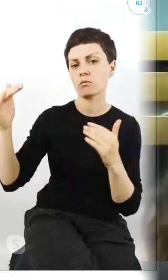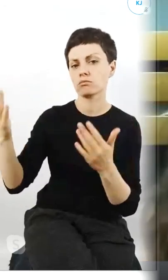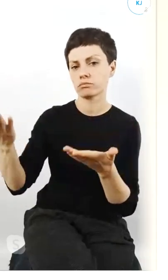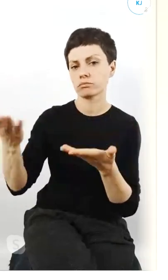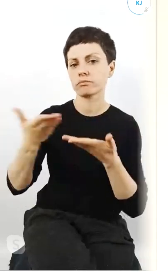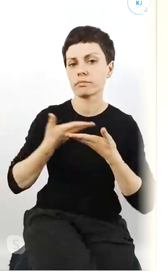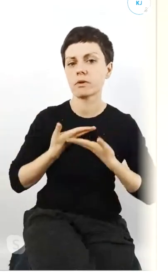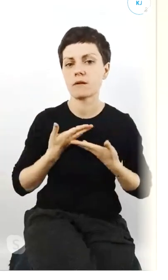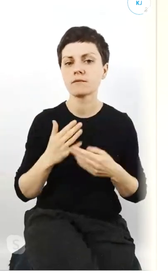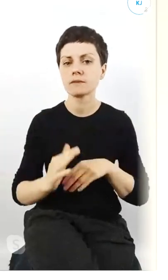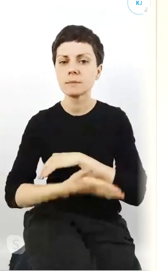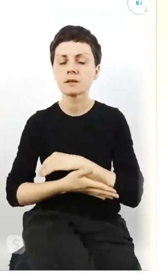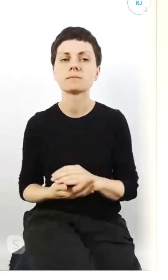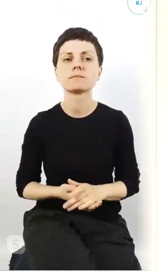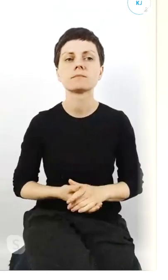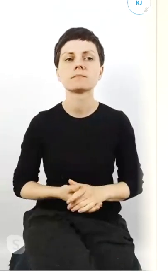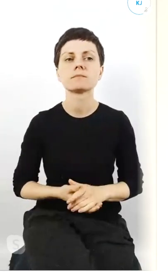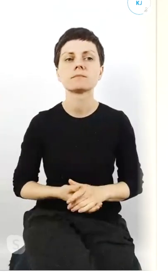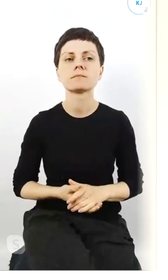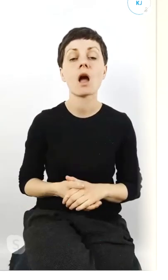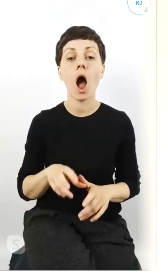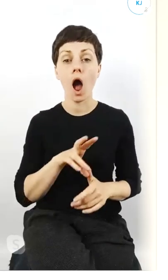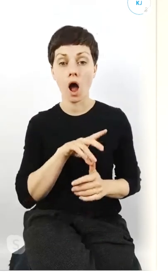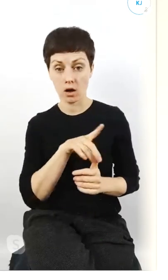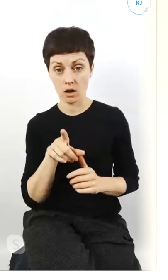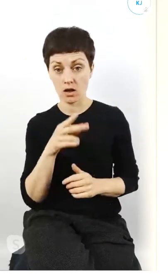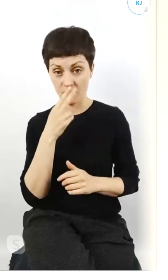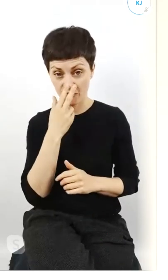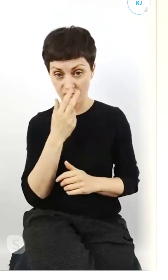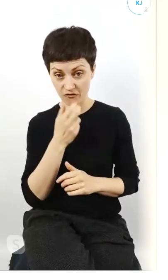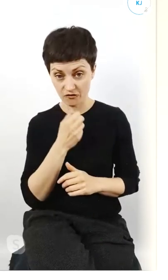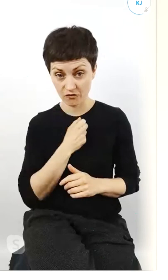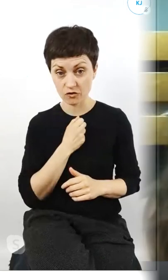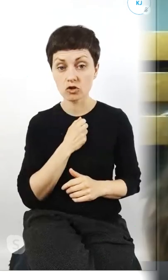widzicie też przeciwników wśród dorosłych